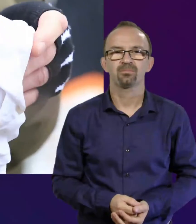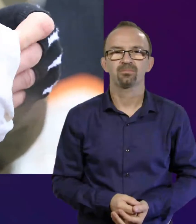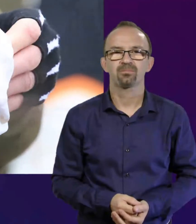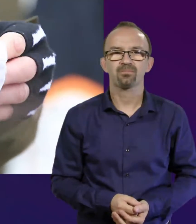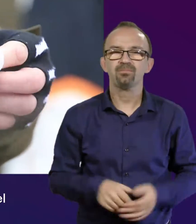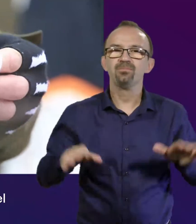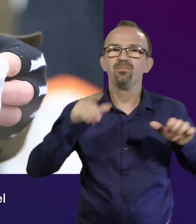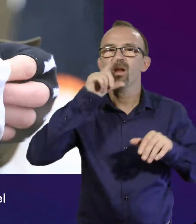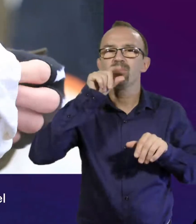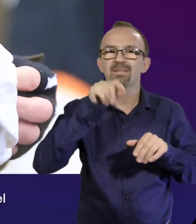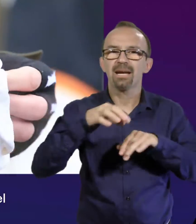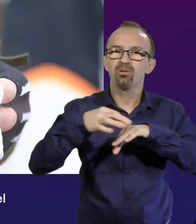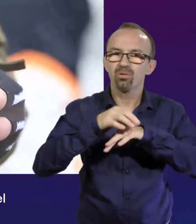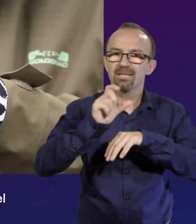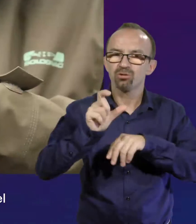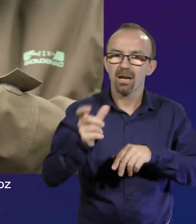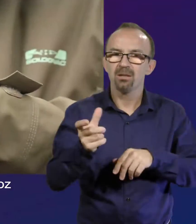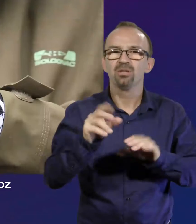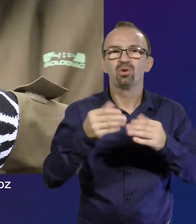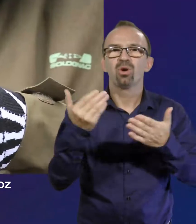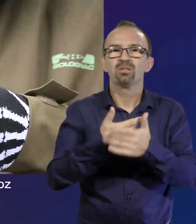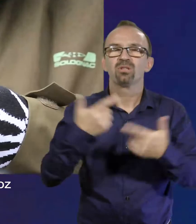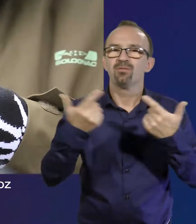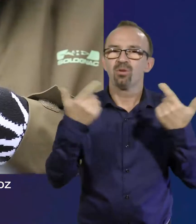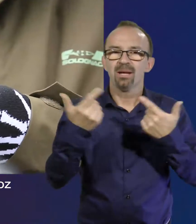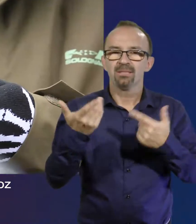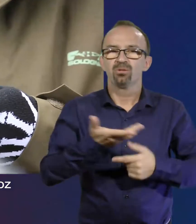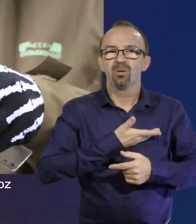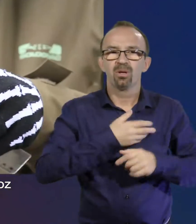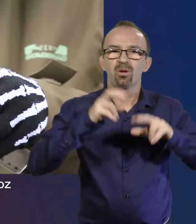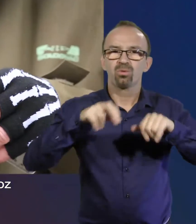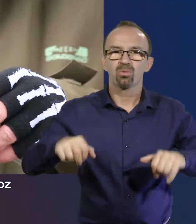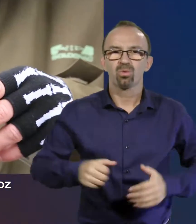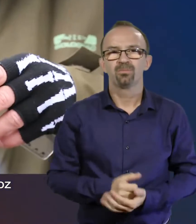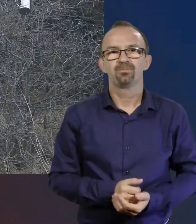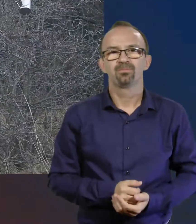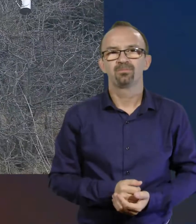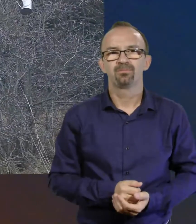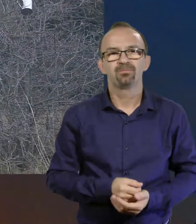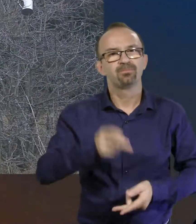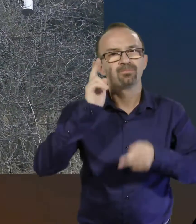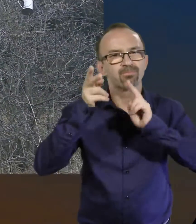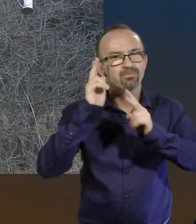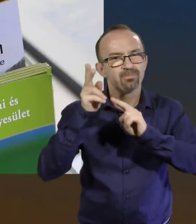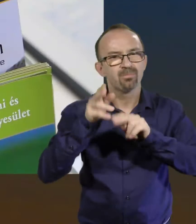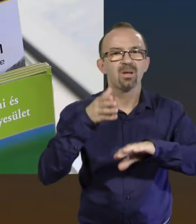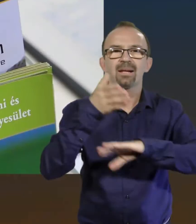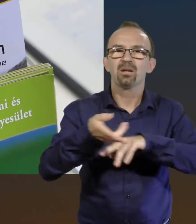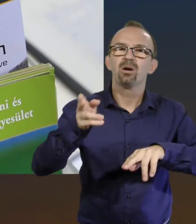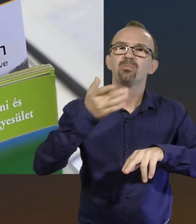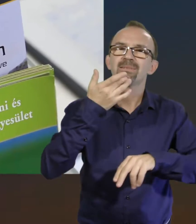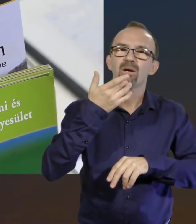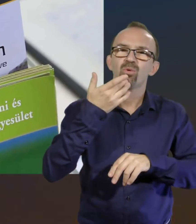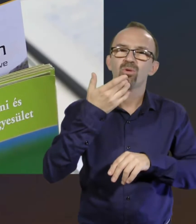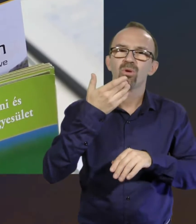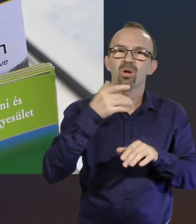A madárgyűrűzés segítségével rengeteg hasznos információhoz jutnak a kutatók. Megismerhetjük általa